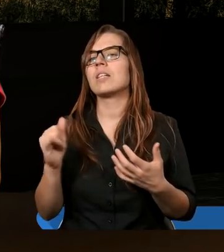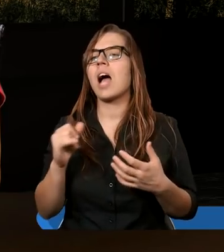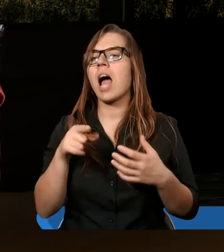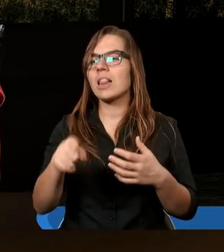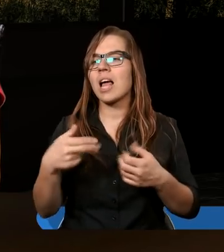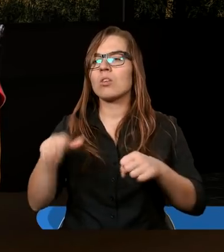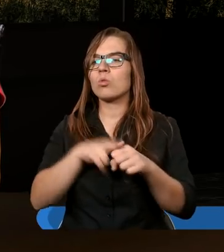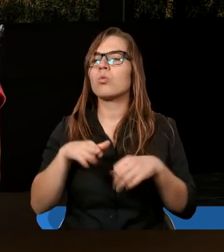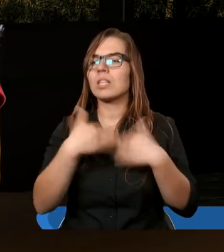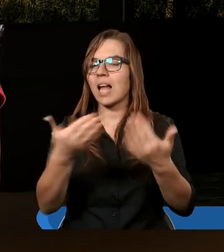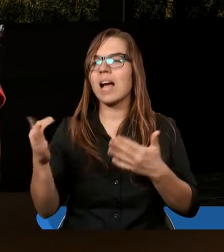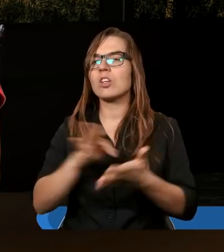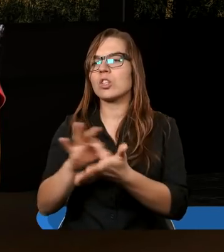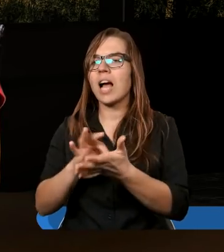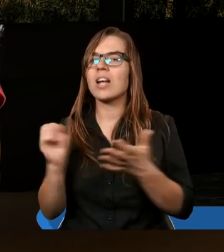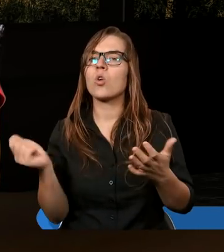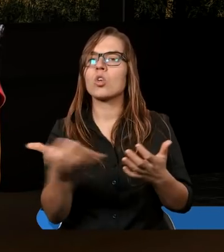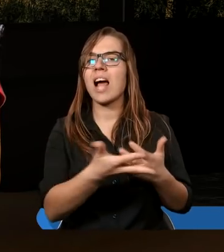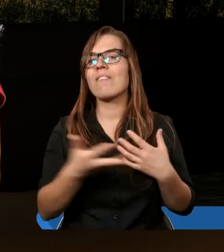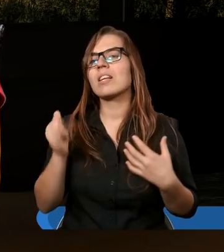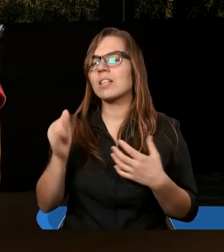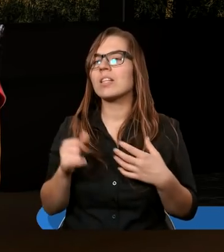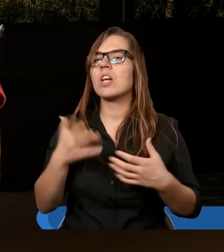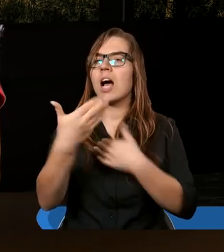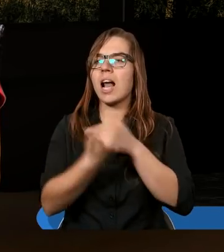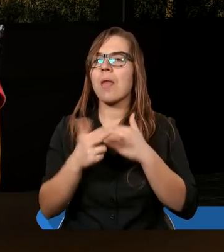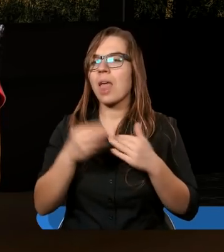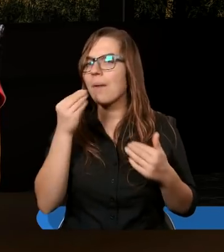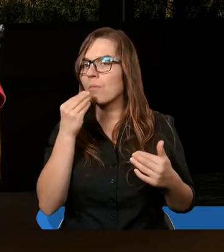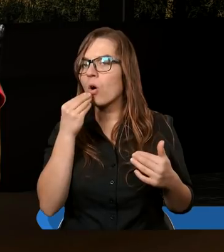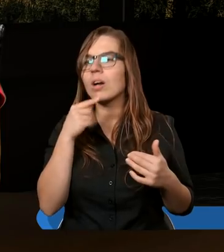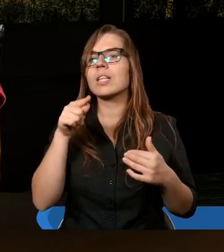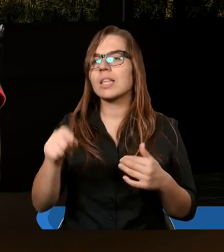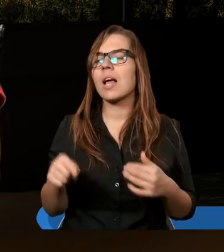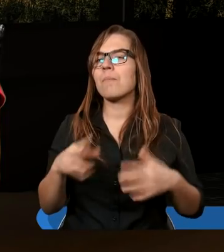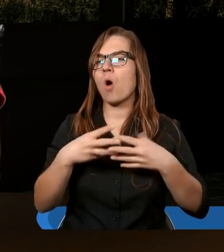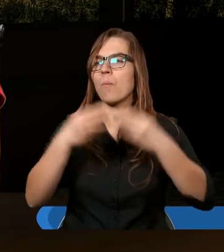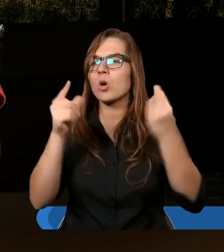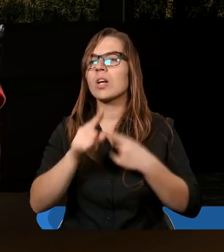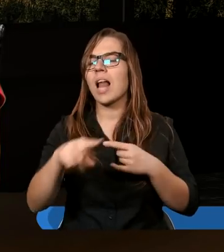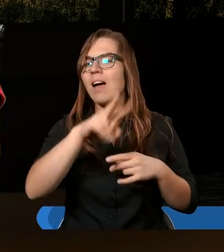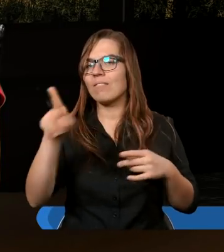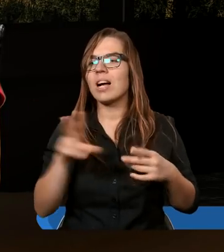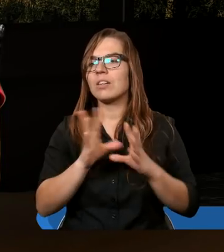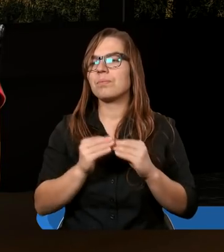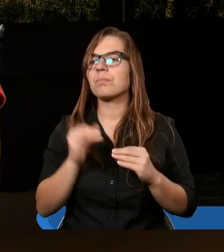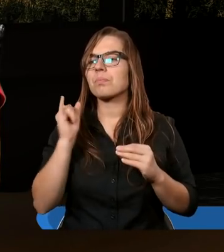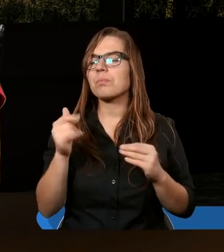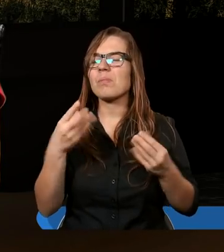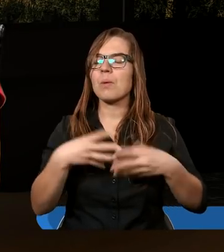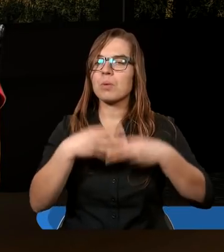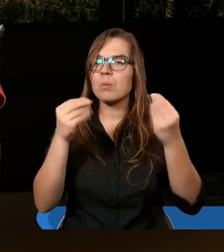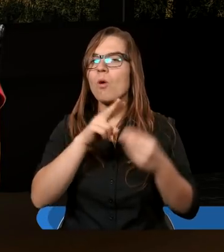A ten, który daje ziarno siewce i chleb na pokarm, da i pomnoży zasiew wasz i